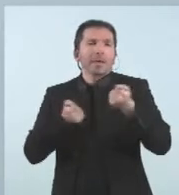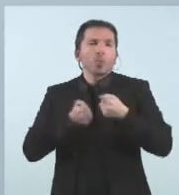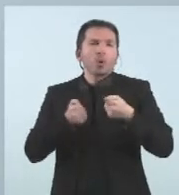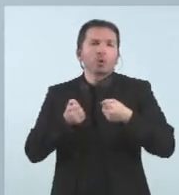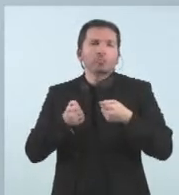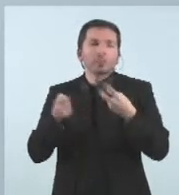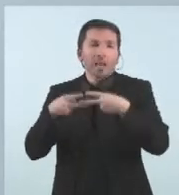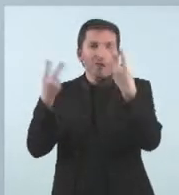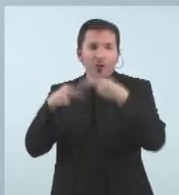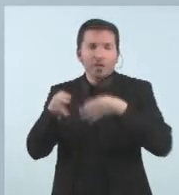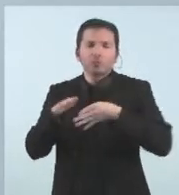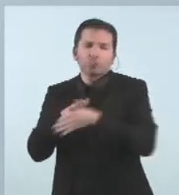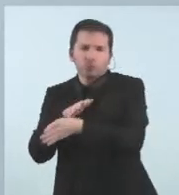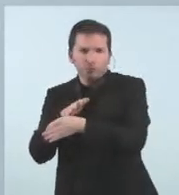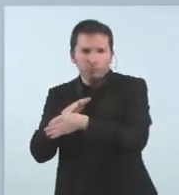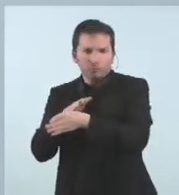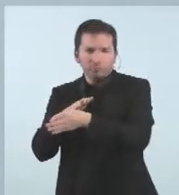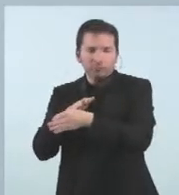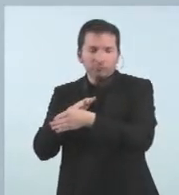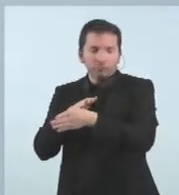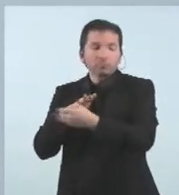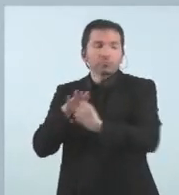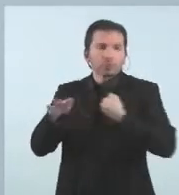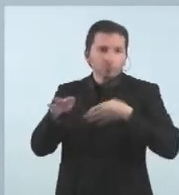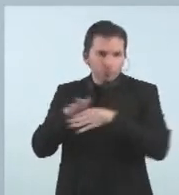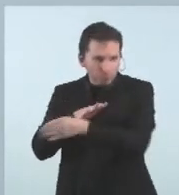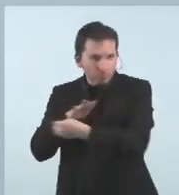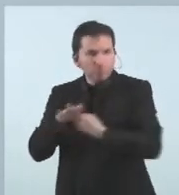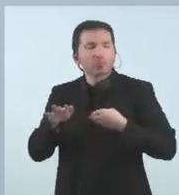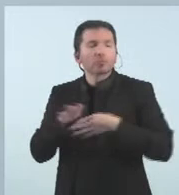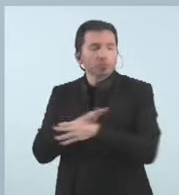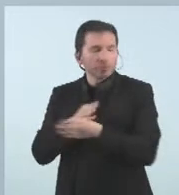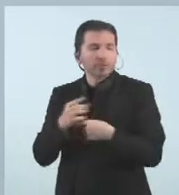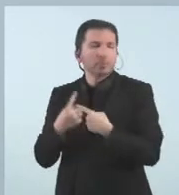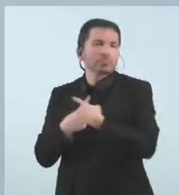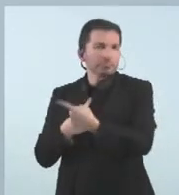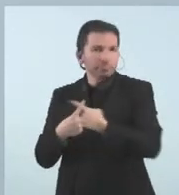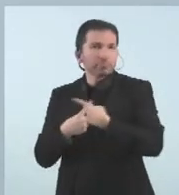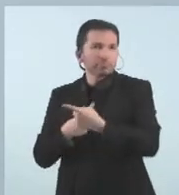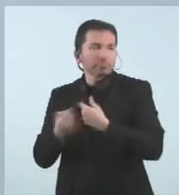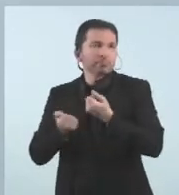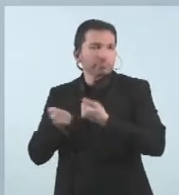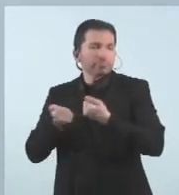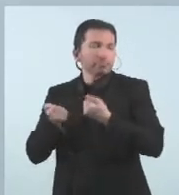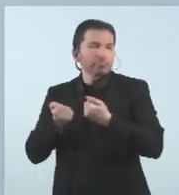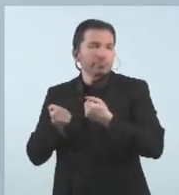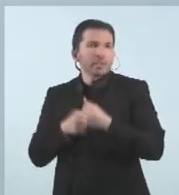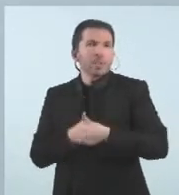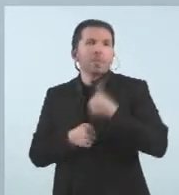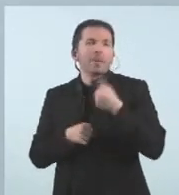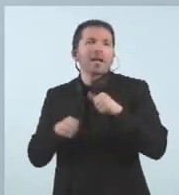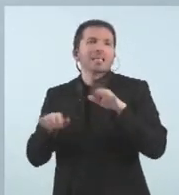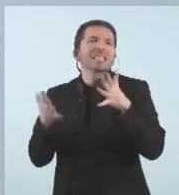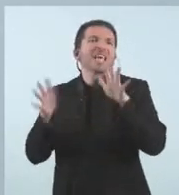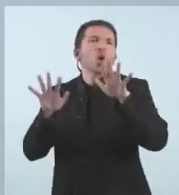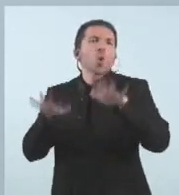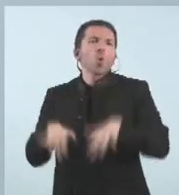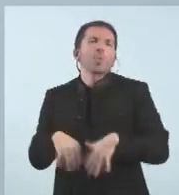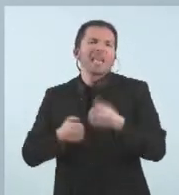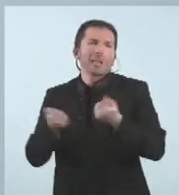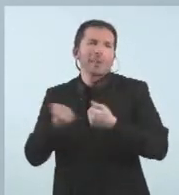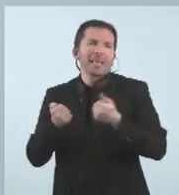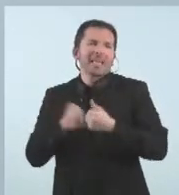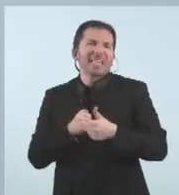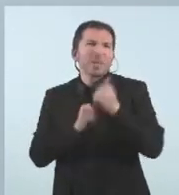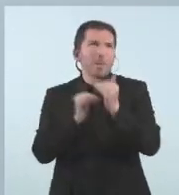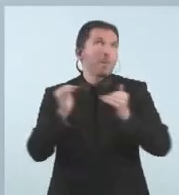aquesta previsió aquestes dades superen la previsió que s'havia fet inicialment amb més de 10.000 vehicles així doncs s'han superat les